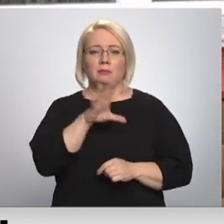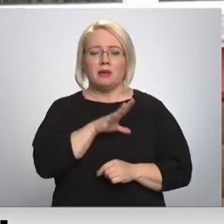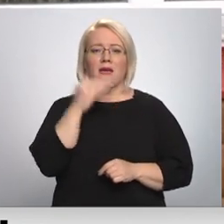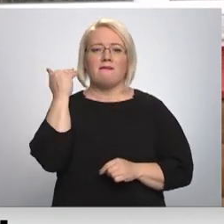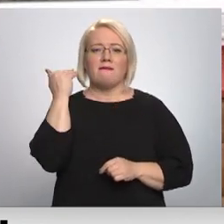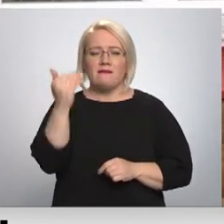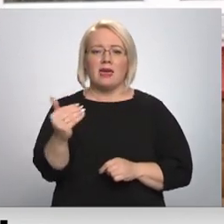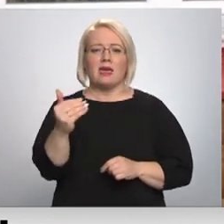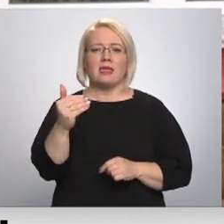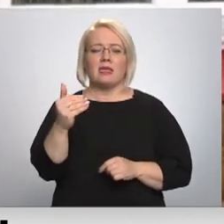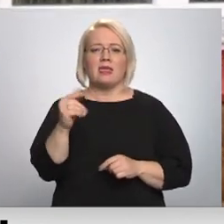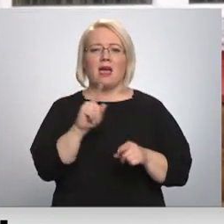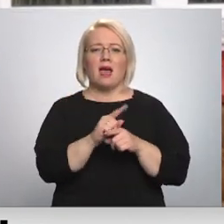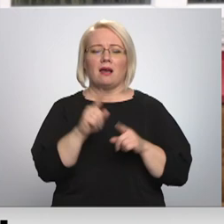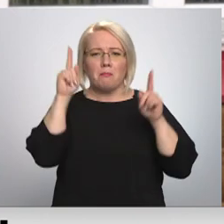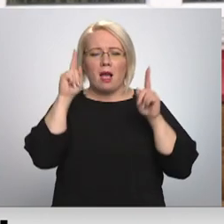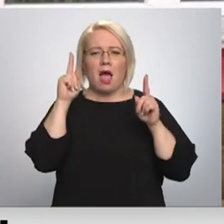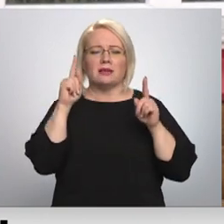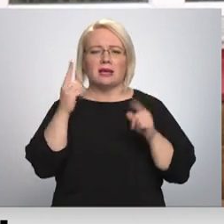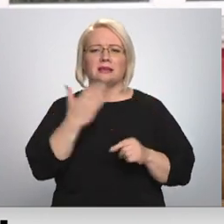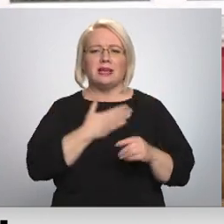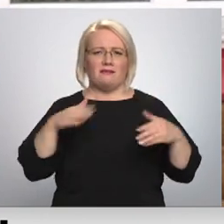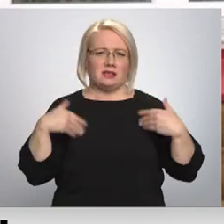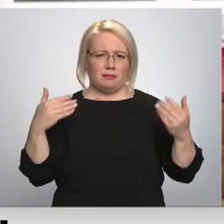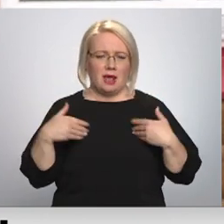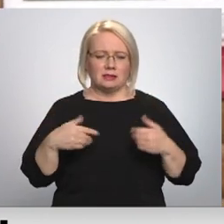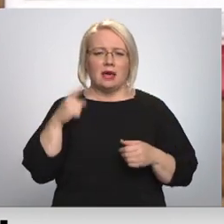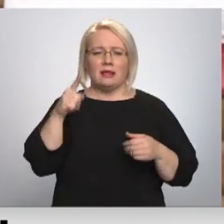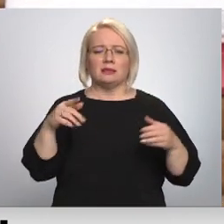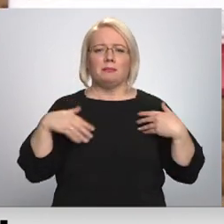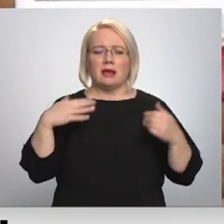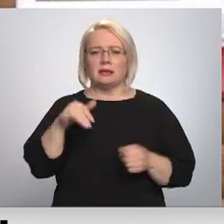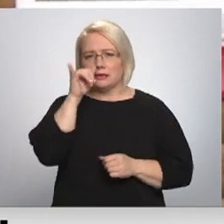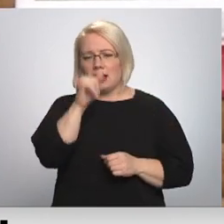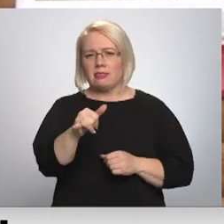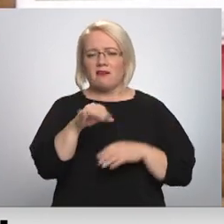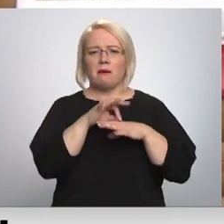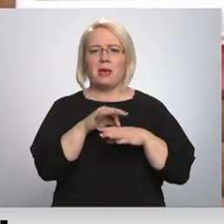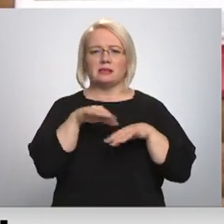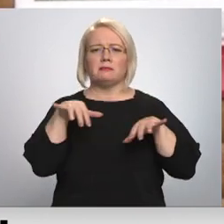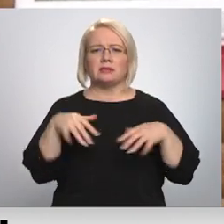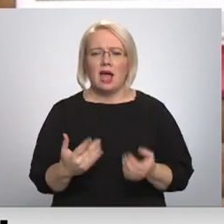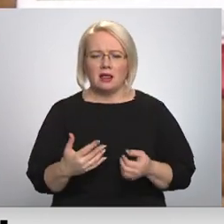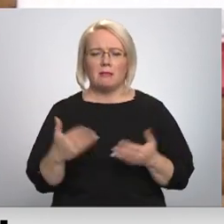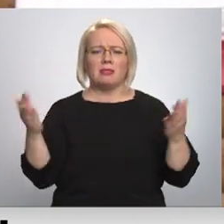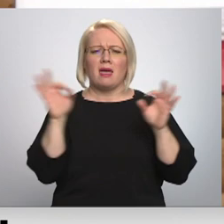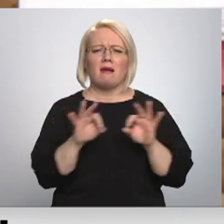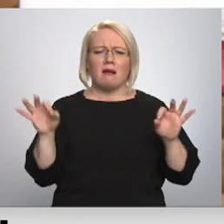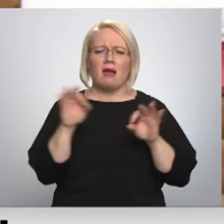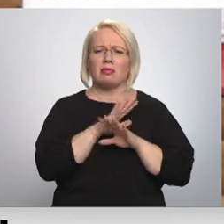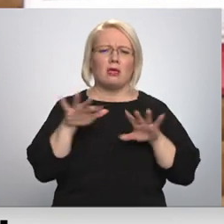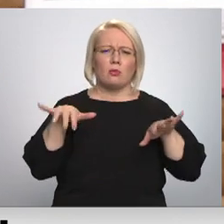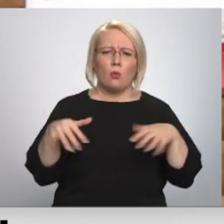pagāniska dzīves prieks. Tas prieks, kas neļaujumies saņemt, garām pagurt nekārās likteņa grūtībās